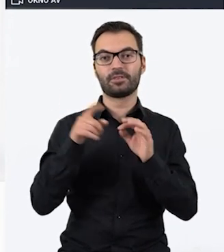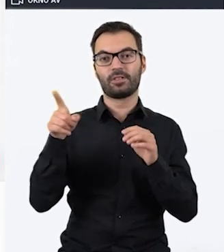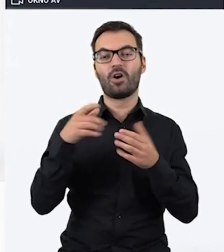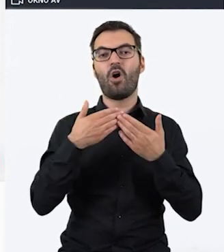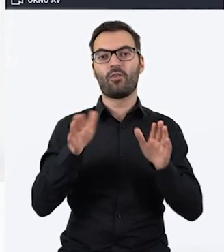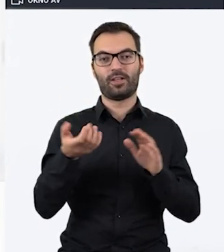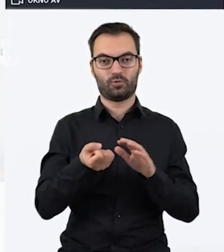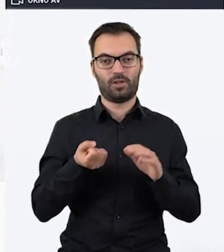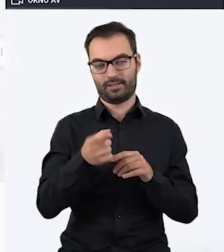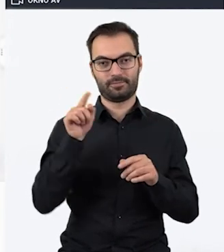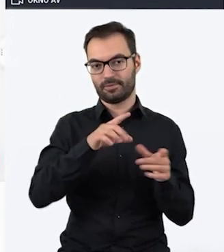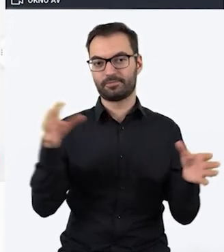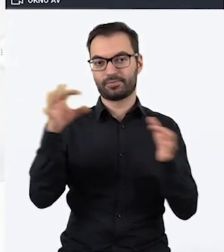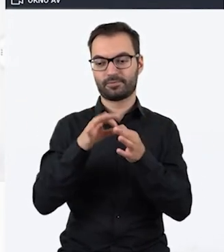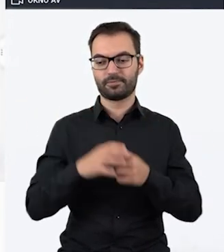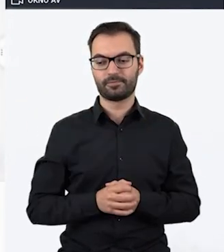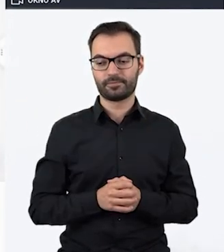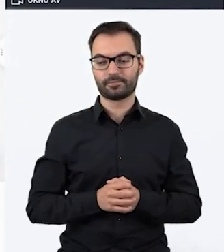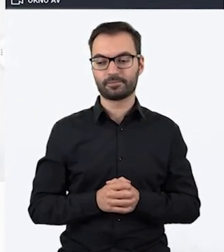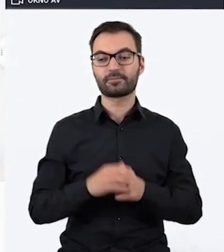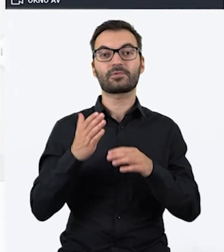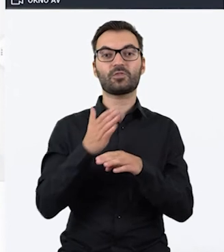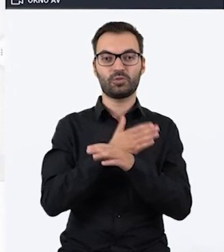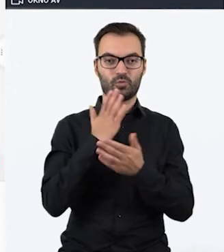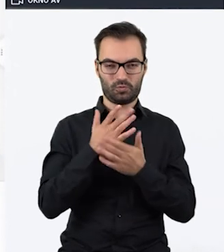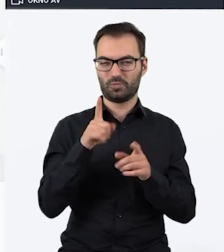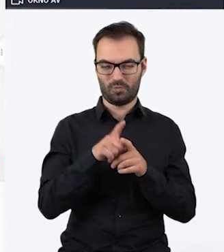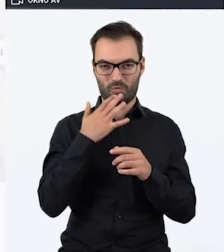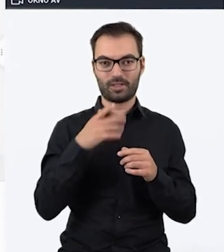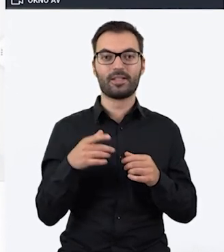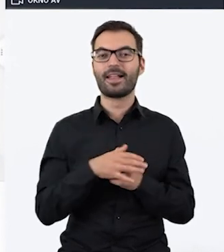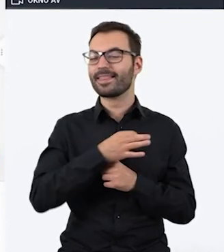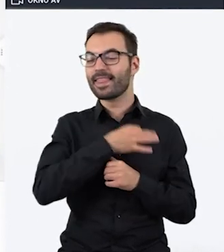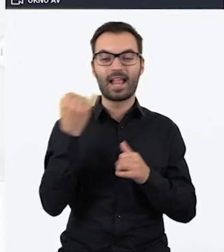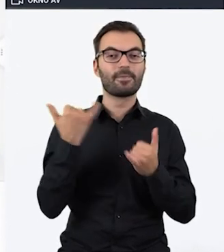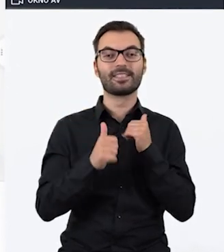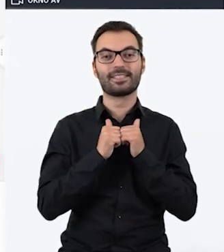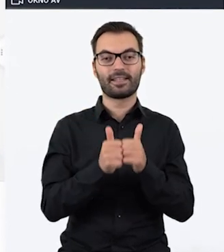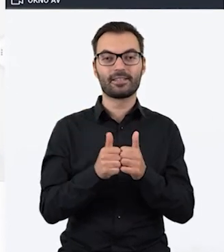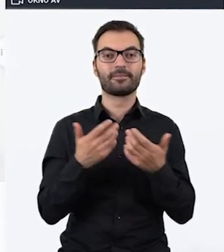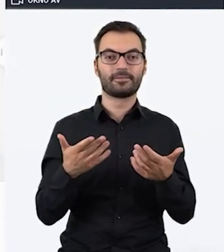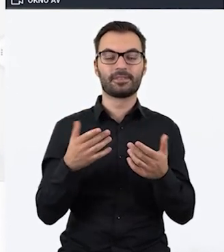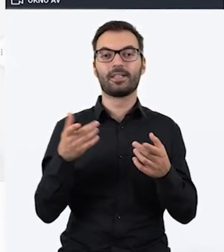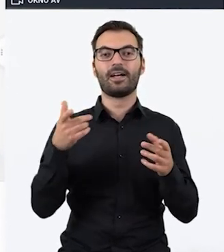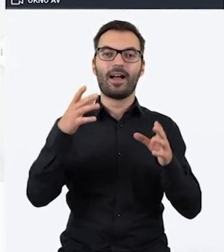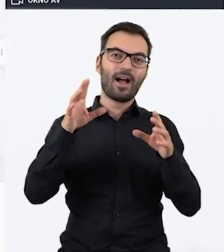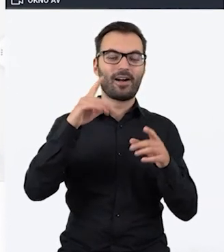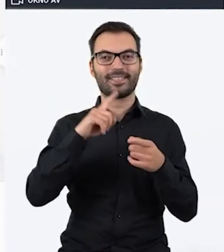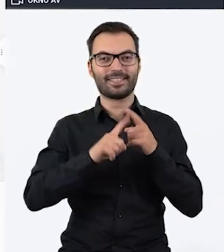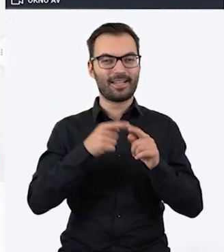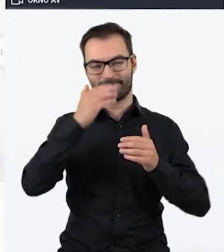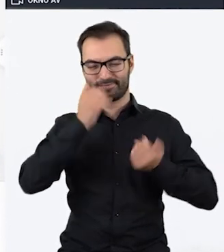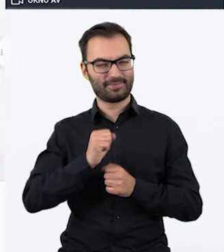szuflady. Tak jak powiedzieliśmy, najlepiej, żeby te nasze zadania były ubrane w ciekawą formę. No to